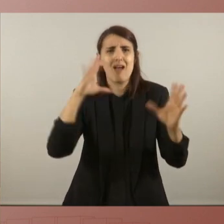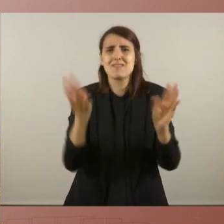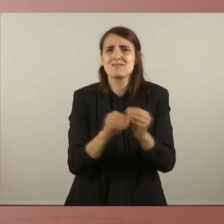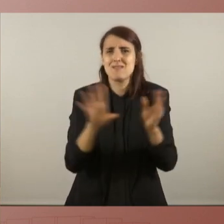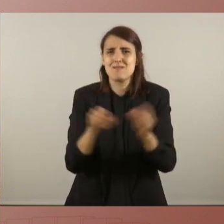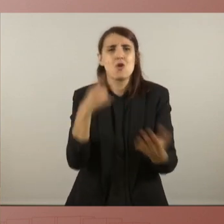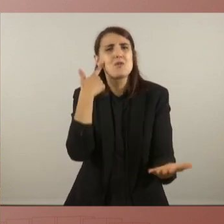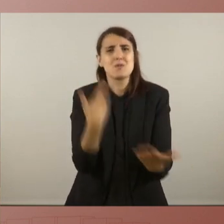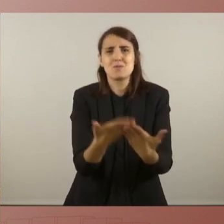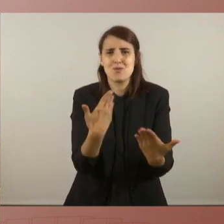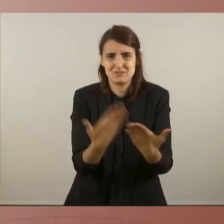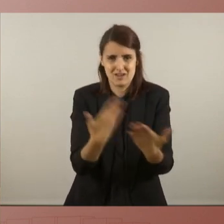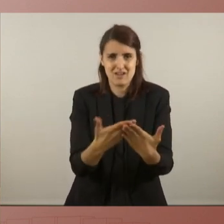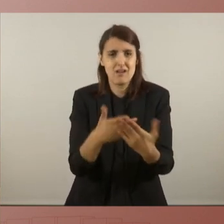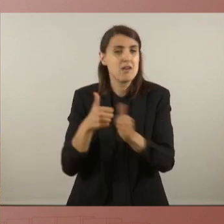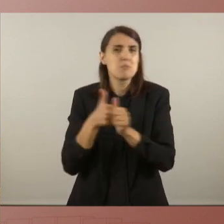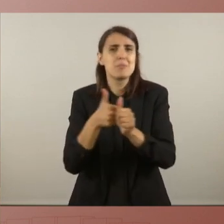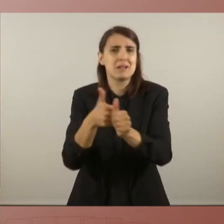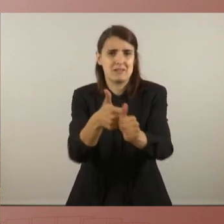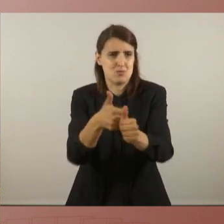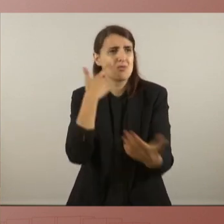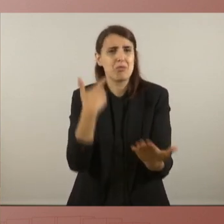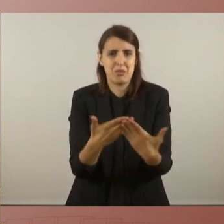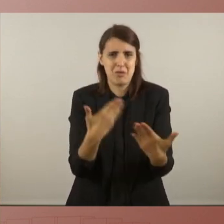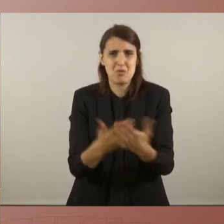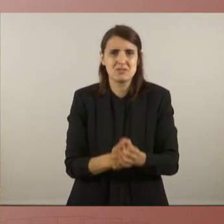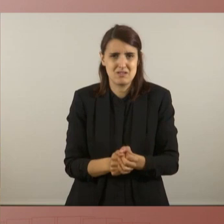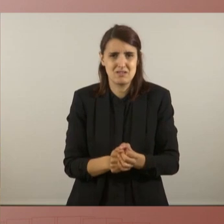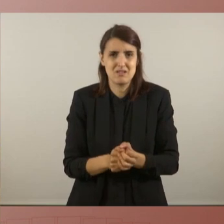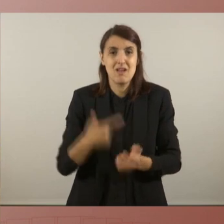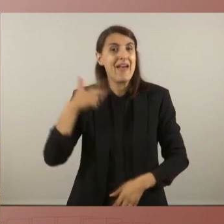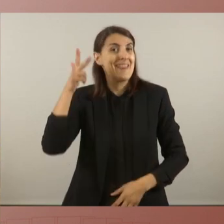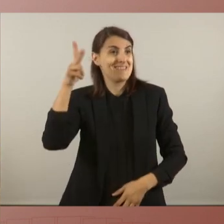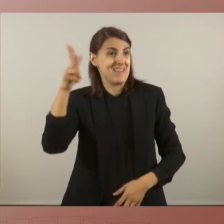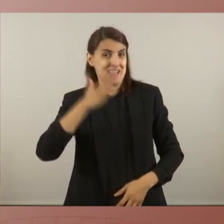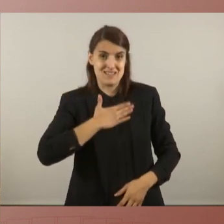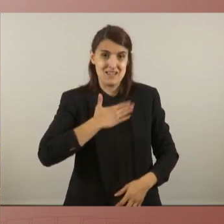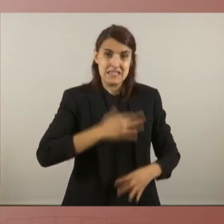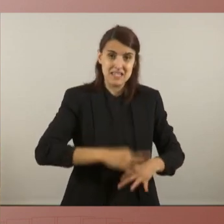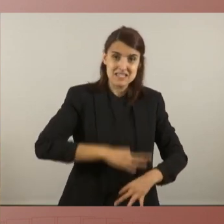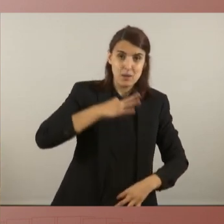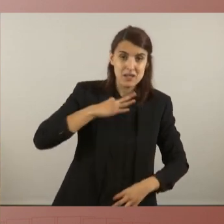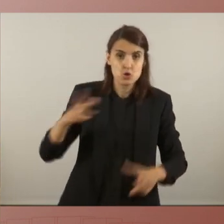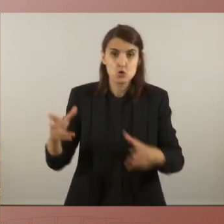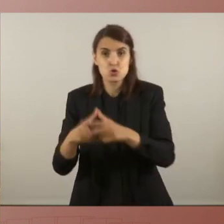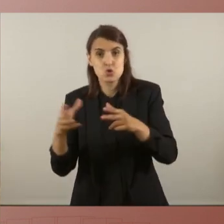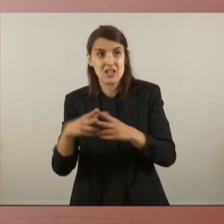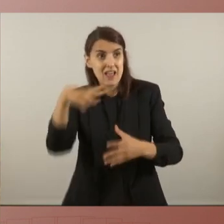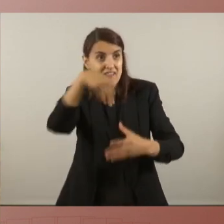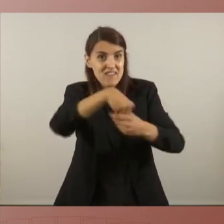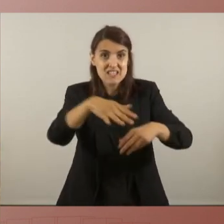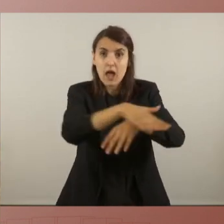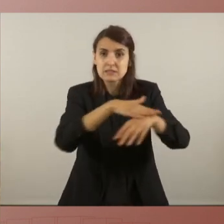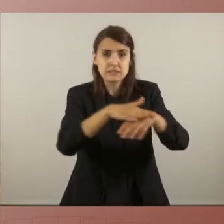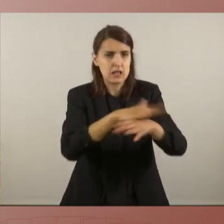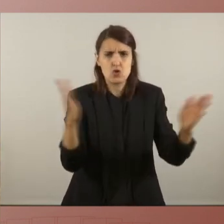persecucions dins de l'Estat no hi caben els nostres drets ni els civils ni els socials no hi caben